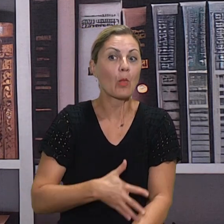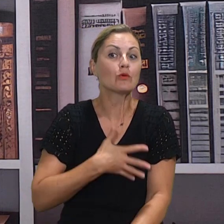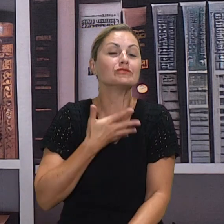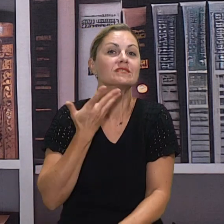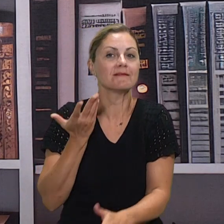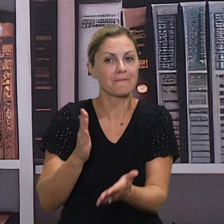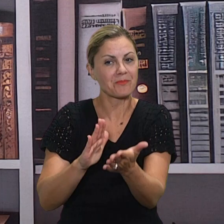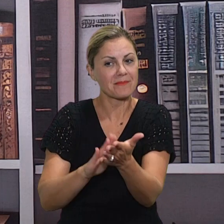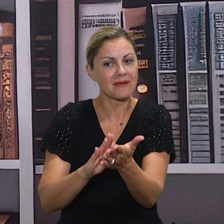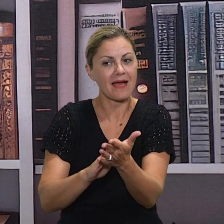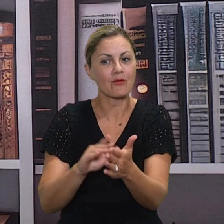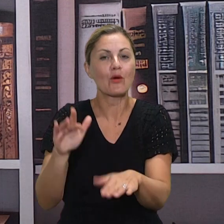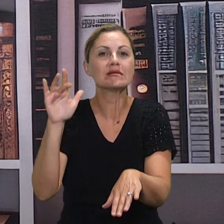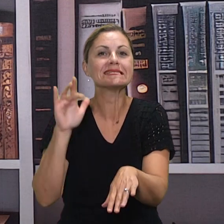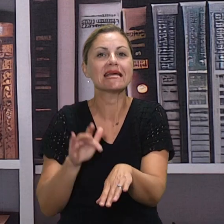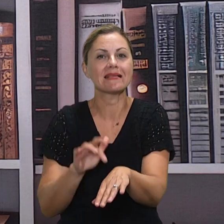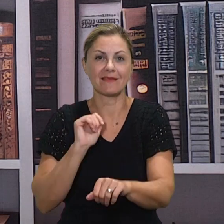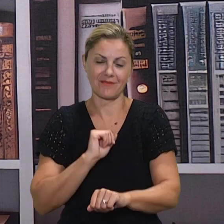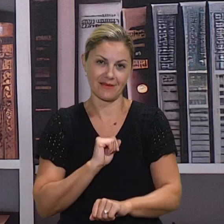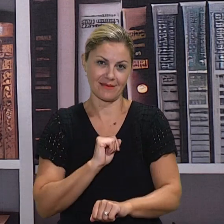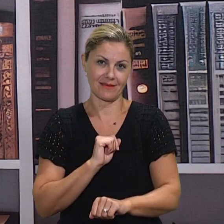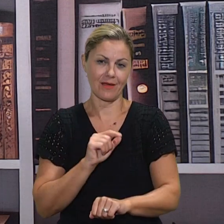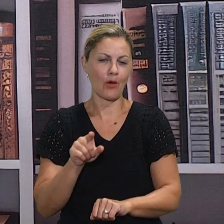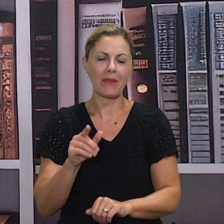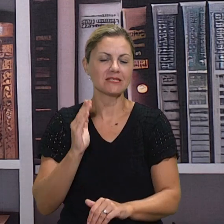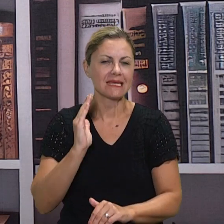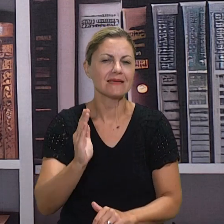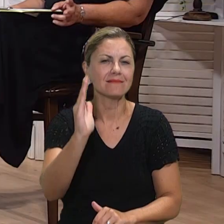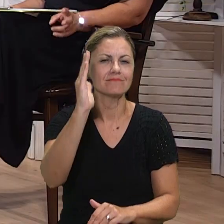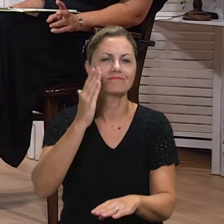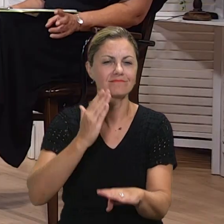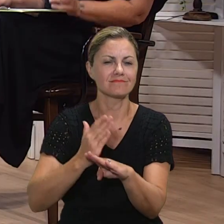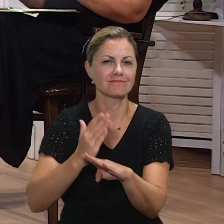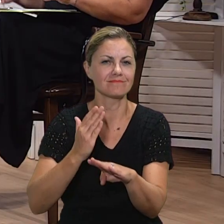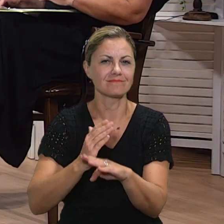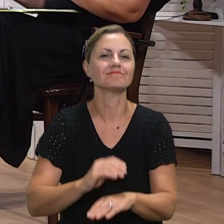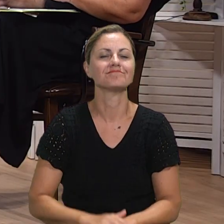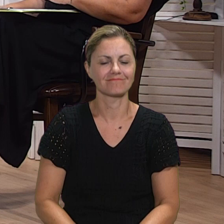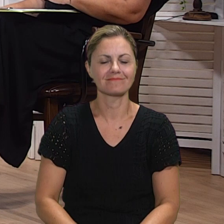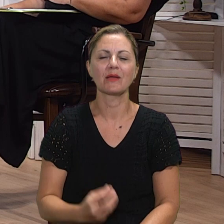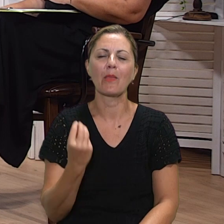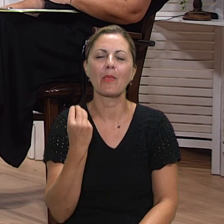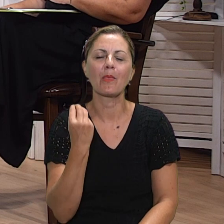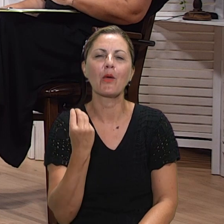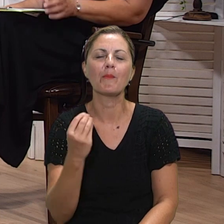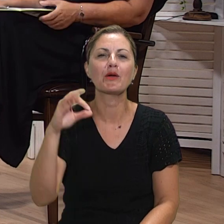Znači, kada god uoče neku osobu u potrebi, oni će pomoći. Znači, posijeli ste uspješno sjeme dobrote. Nadamo se da je